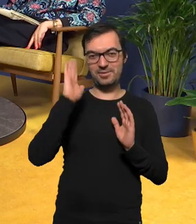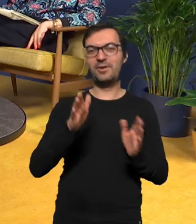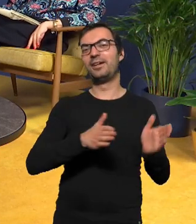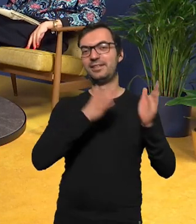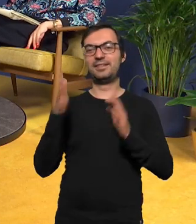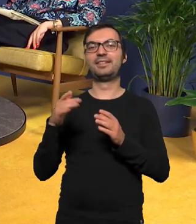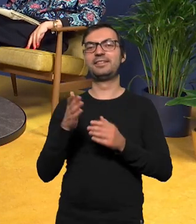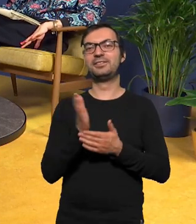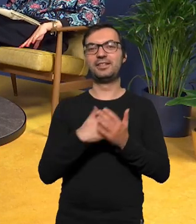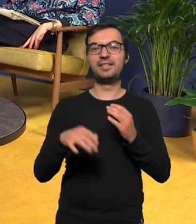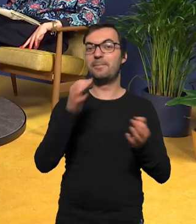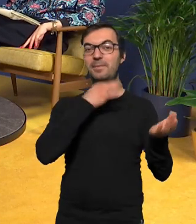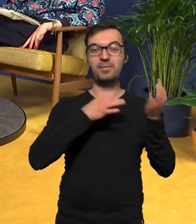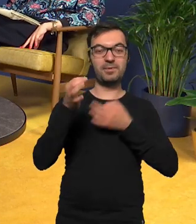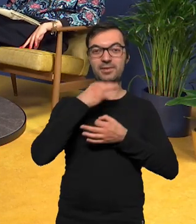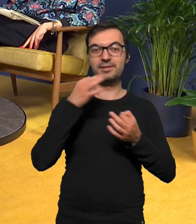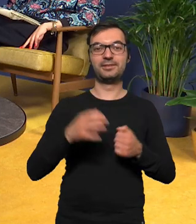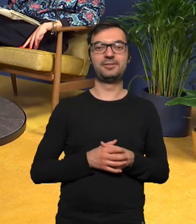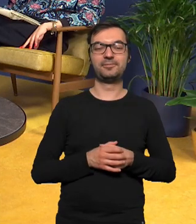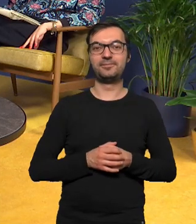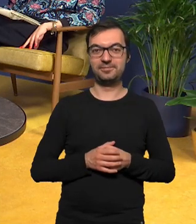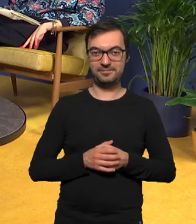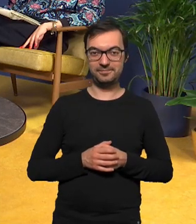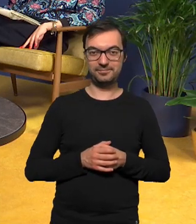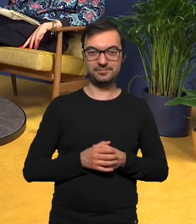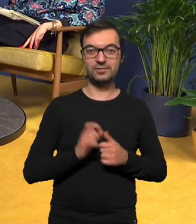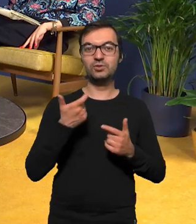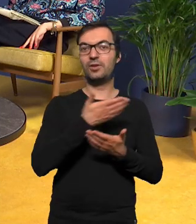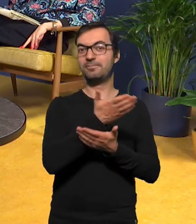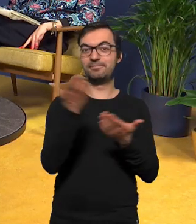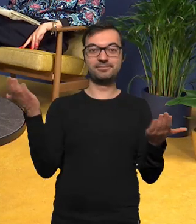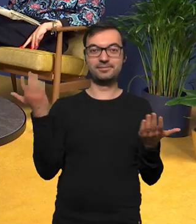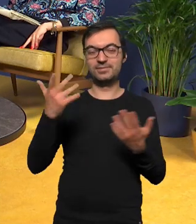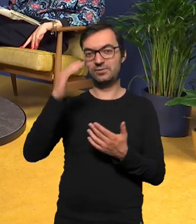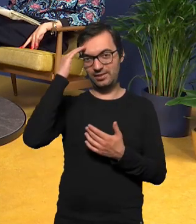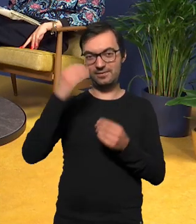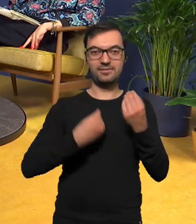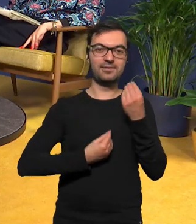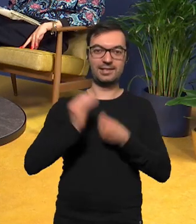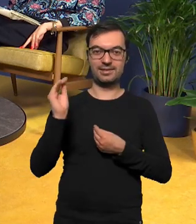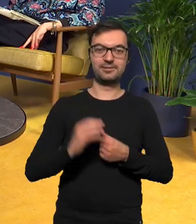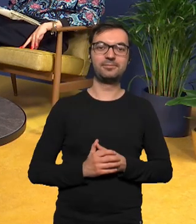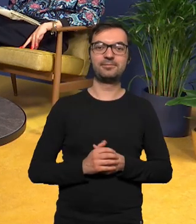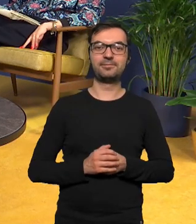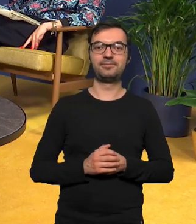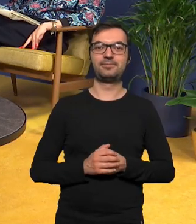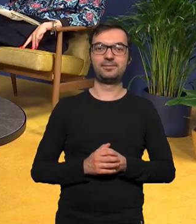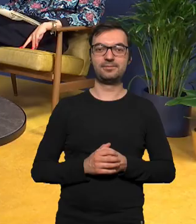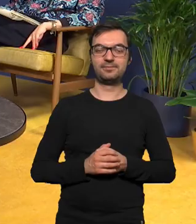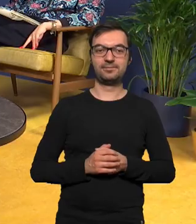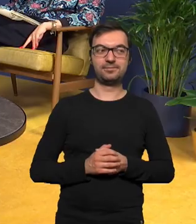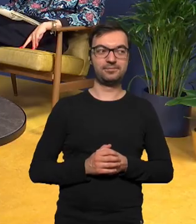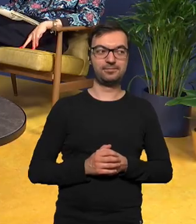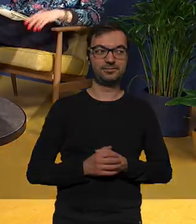przechodzimy do sekcji pytań i tego o co chcieliby co chcieliby wiedzieć nasi widzowie i twoi